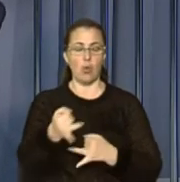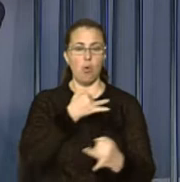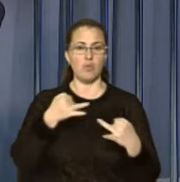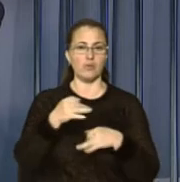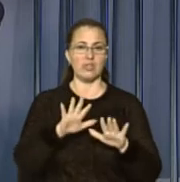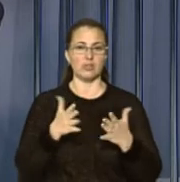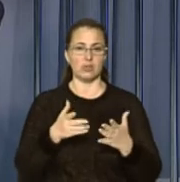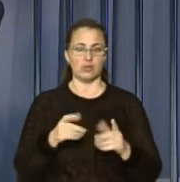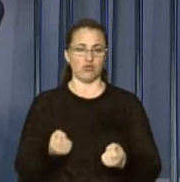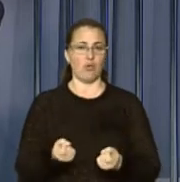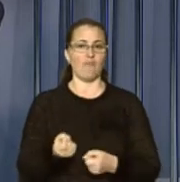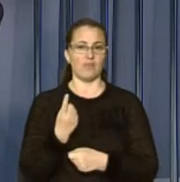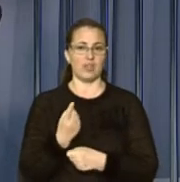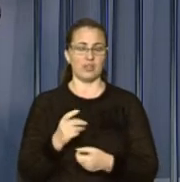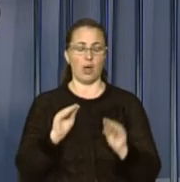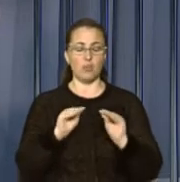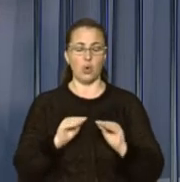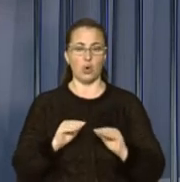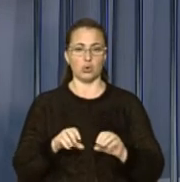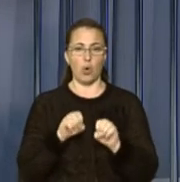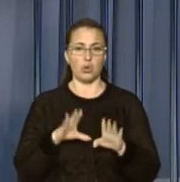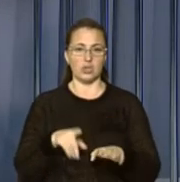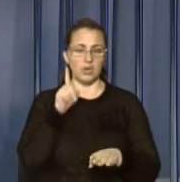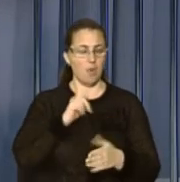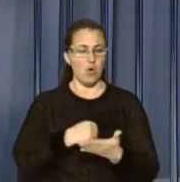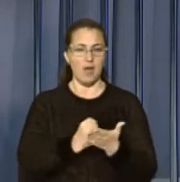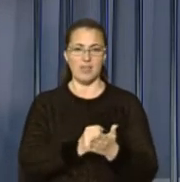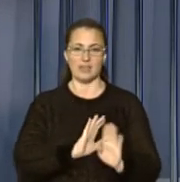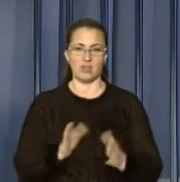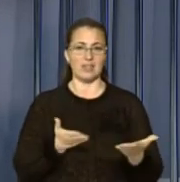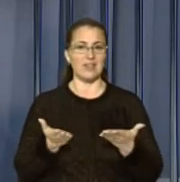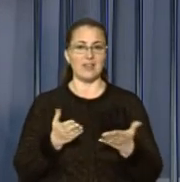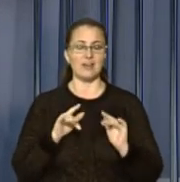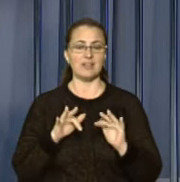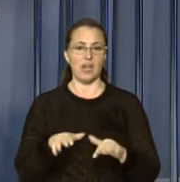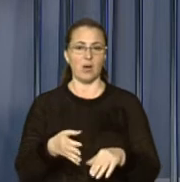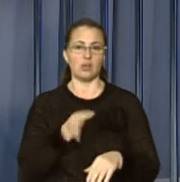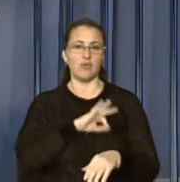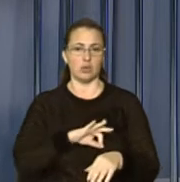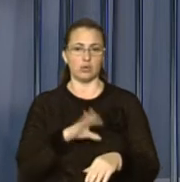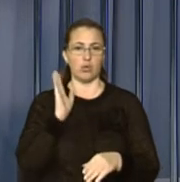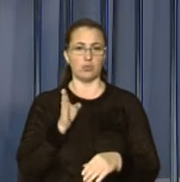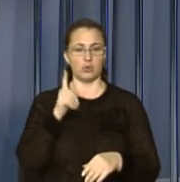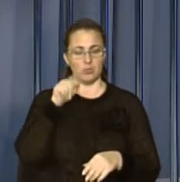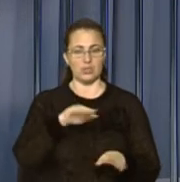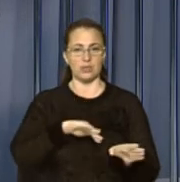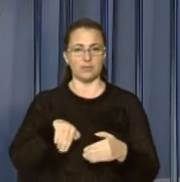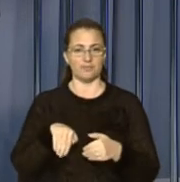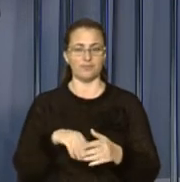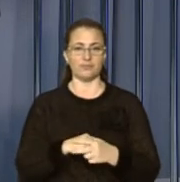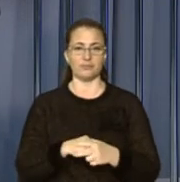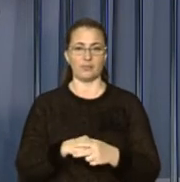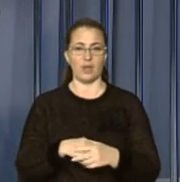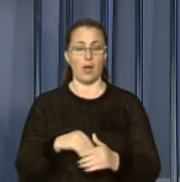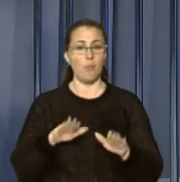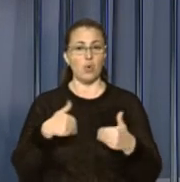ситуацію, що склалась. Протокол рішення поки не затвердили. Які заходи вживатимуть, буде відомо згодом. Одна із пропозицій